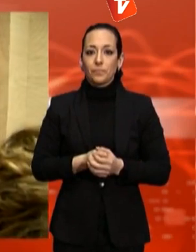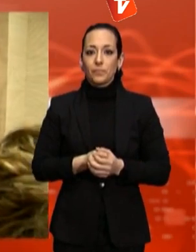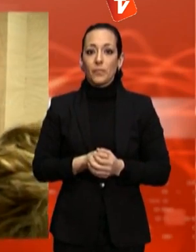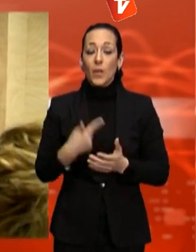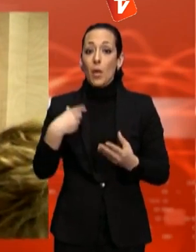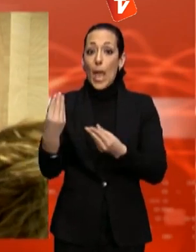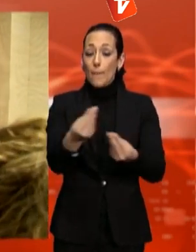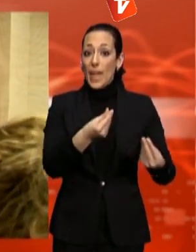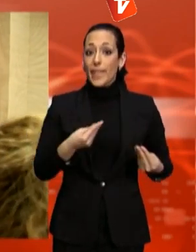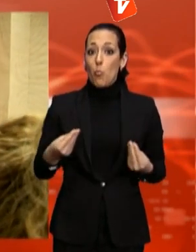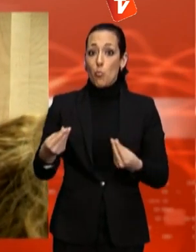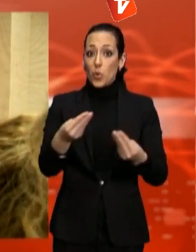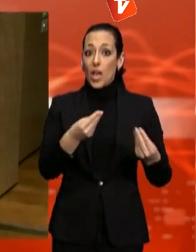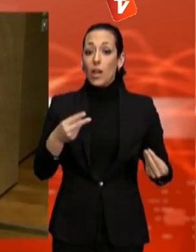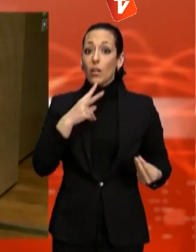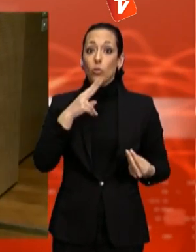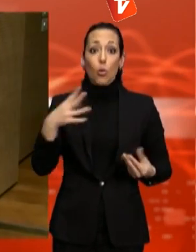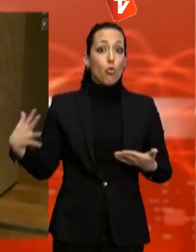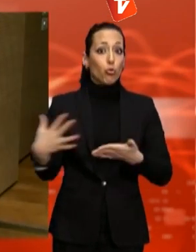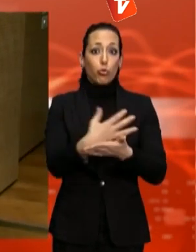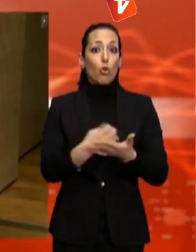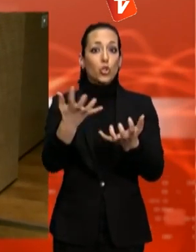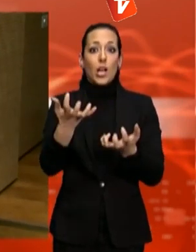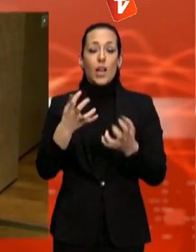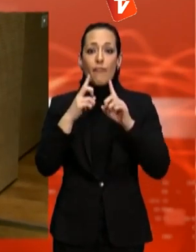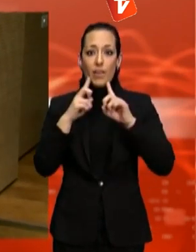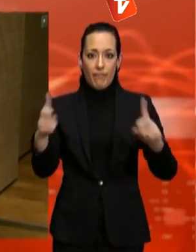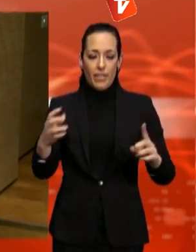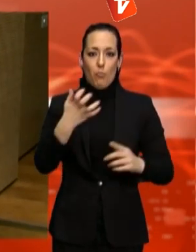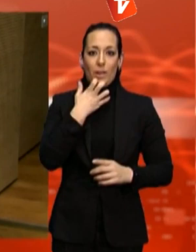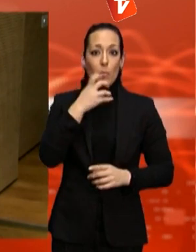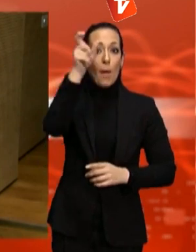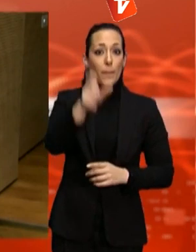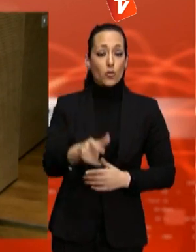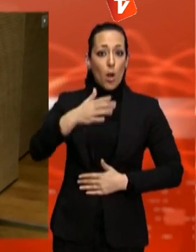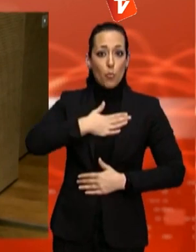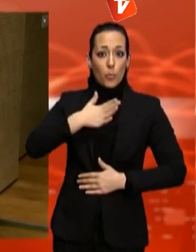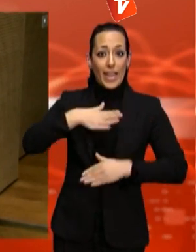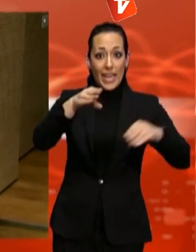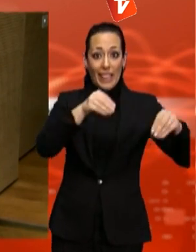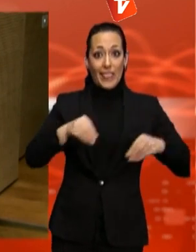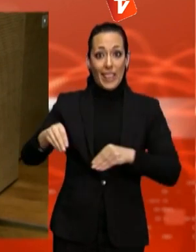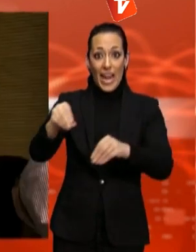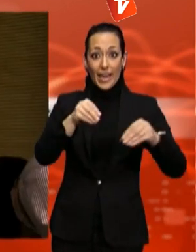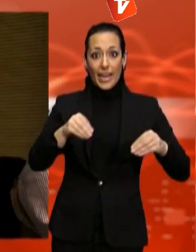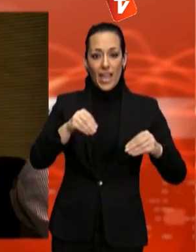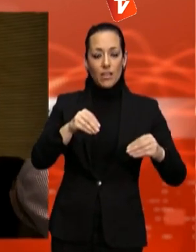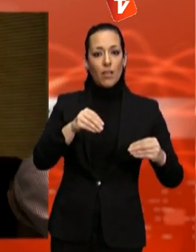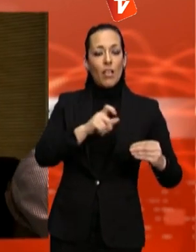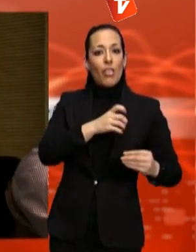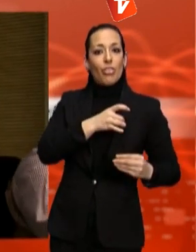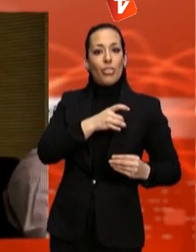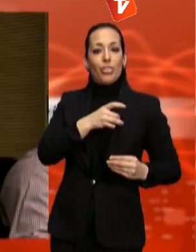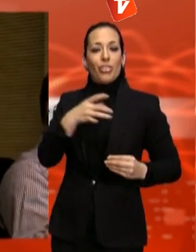Ambient, tothom n'estreu beneficis. El propietari cedeix el terreny de manera voluntària i gratuïta. A canvi, no s'hauria d